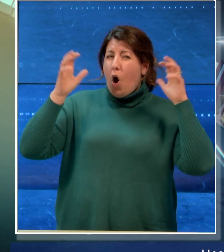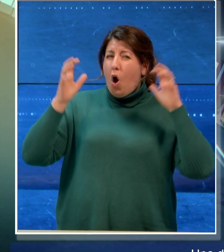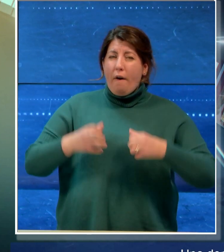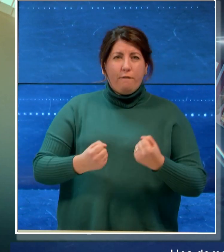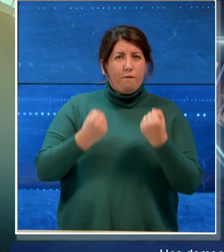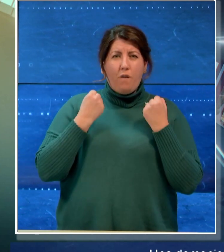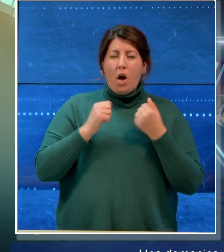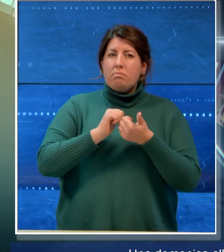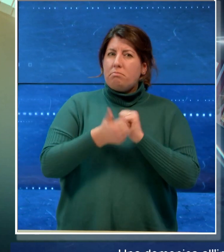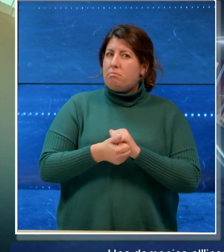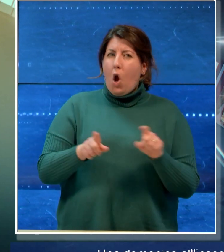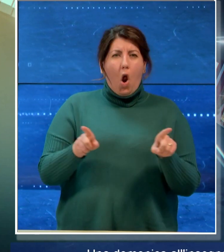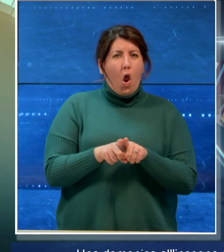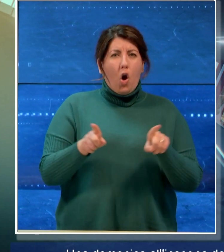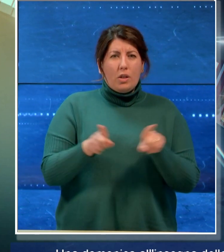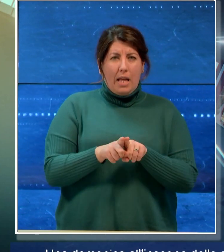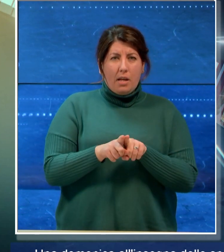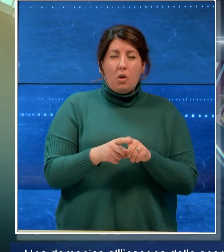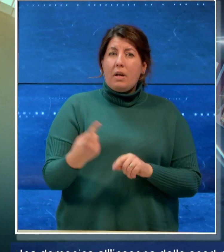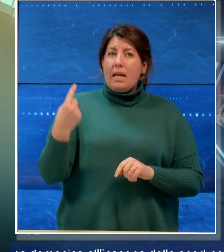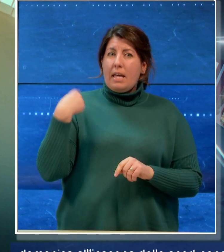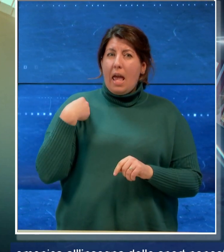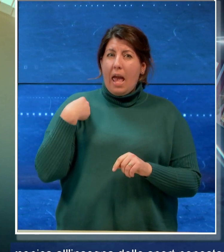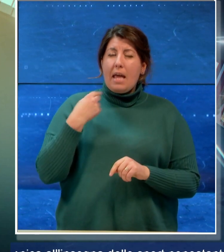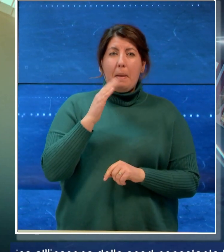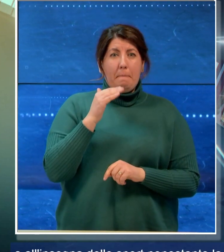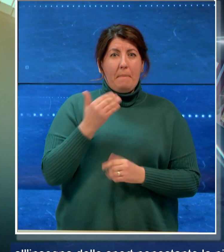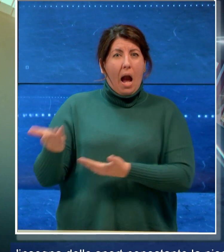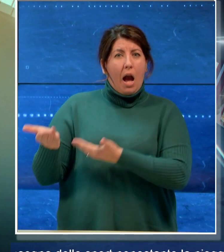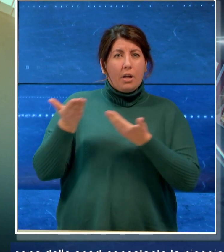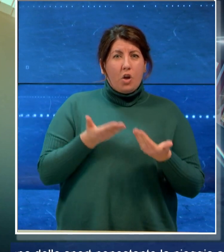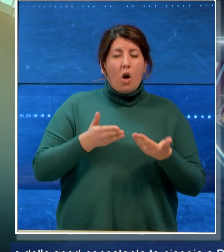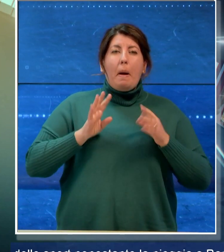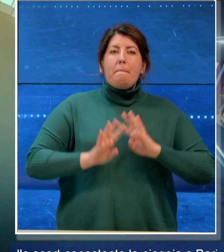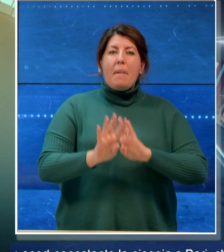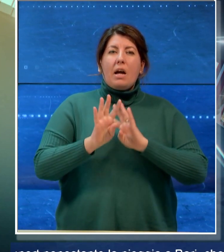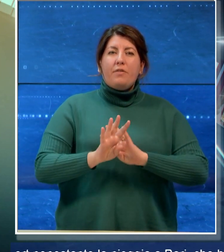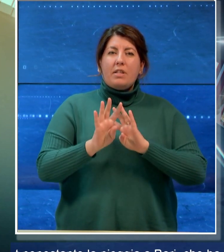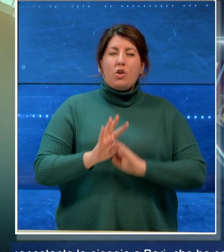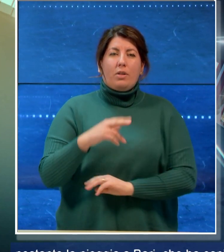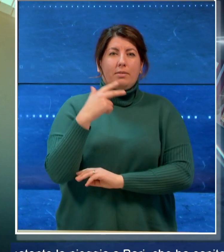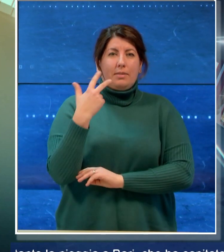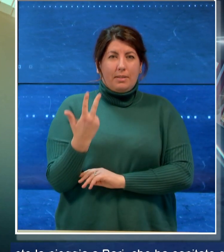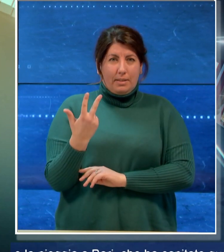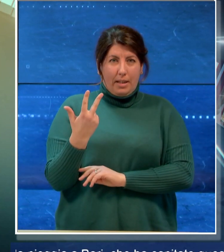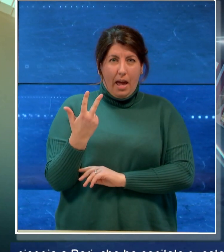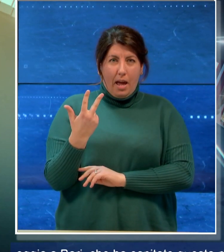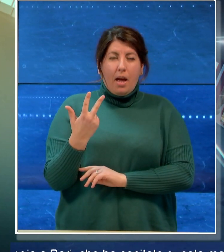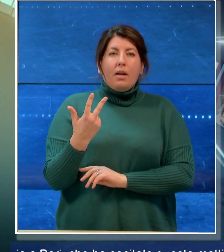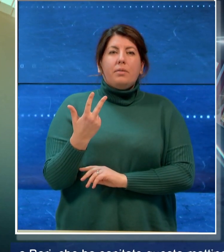Bari che ha ospitato ieri le tre manifestazioni previste nell'ambito della terza